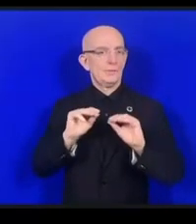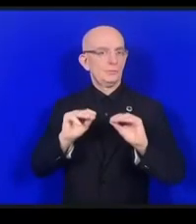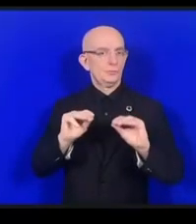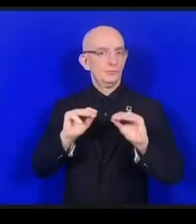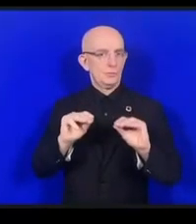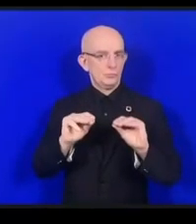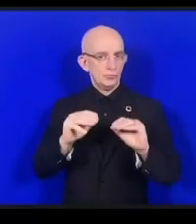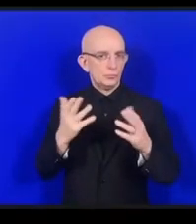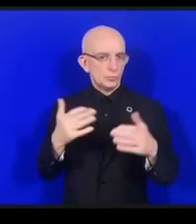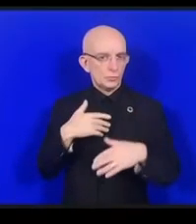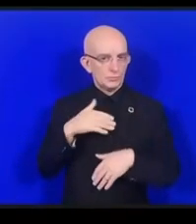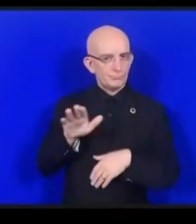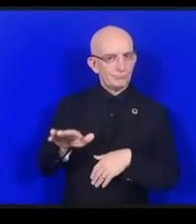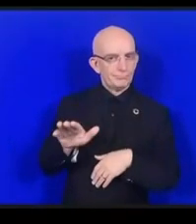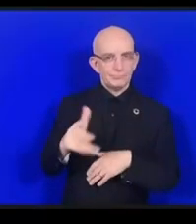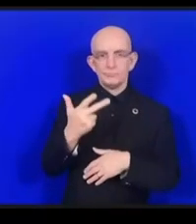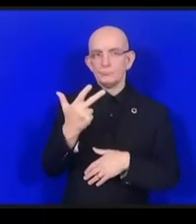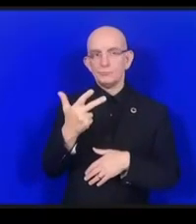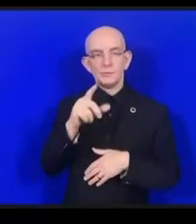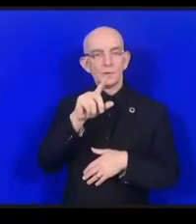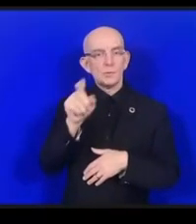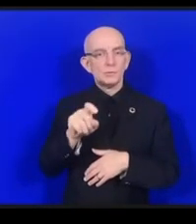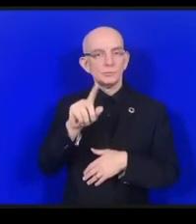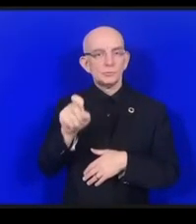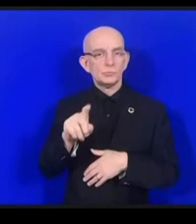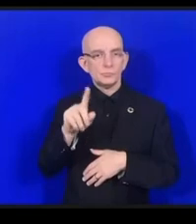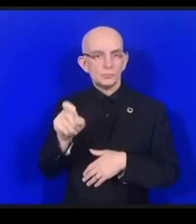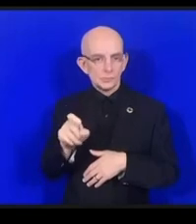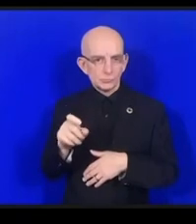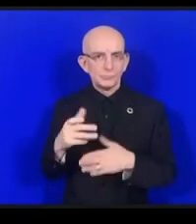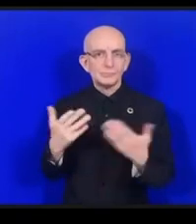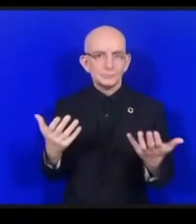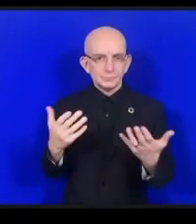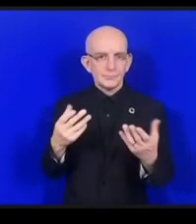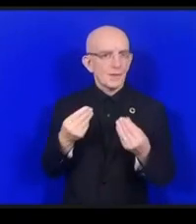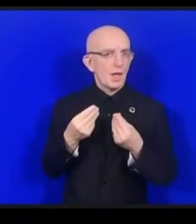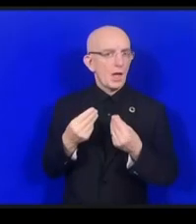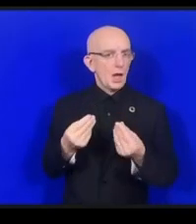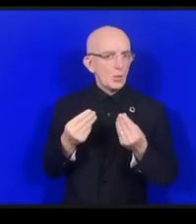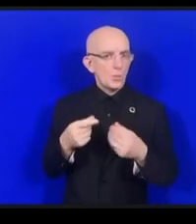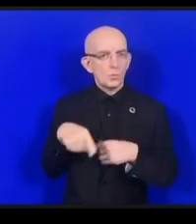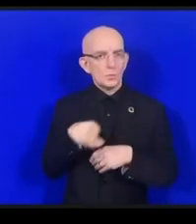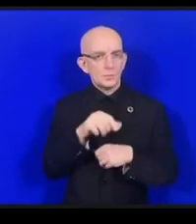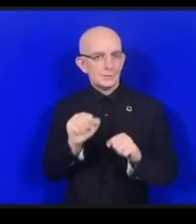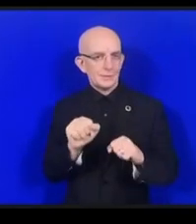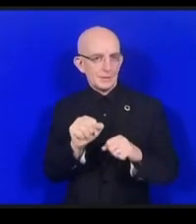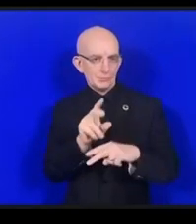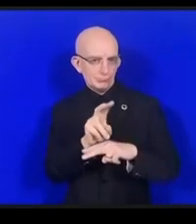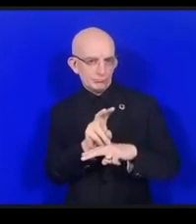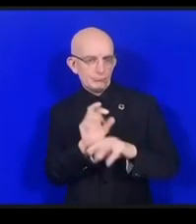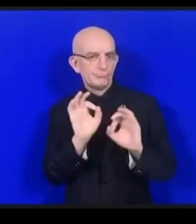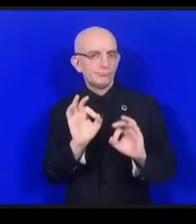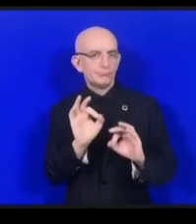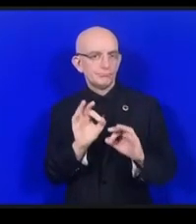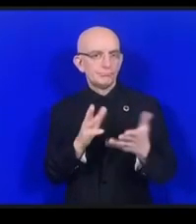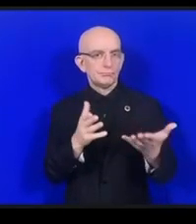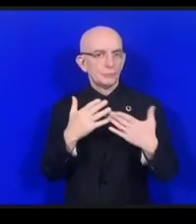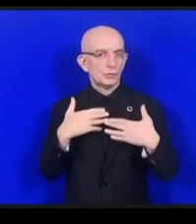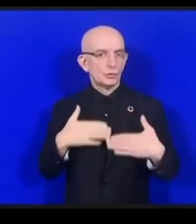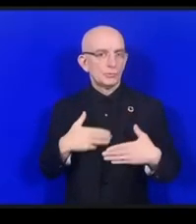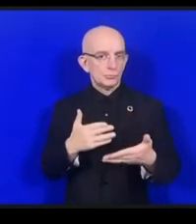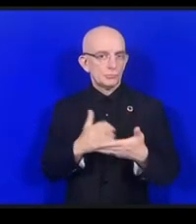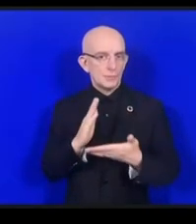人権の意識の啓発をするかそして人権を守るのかそして